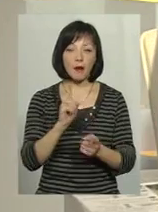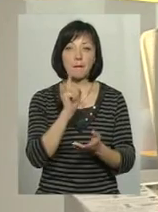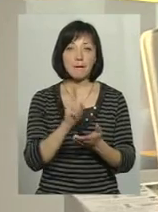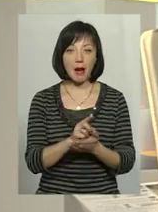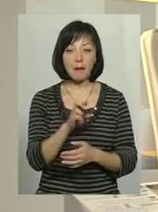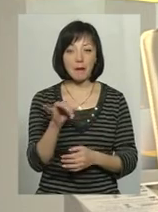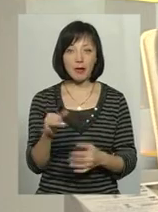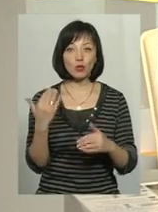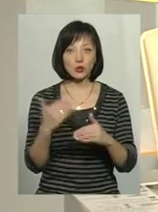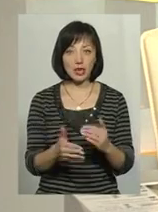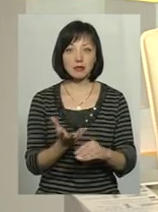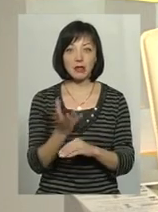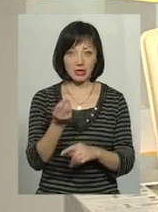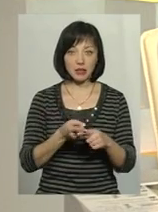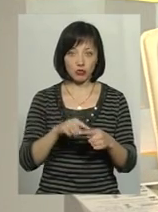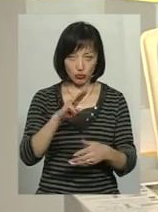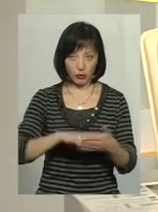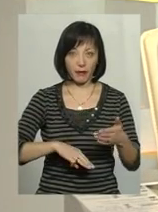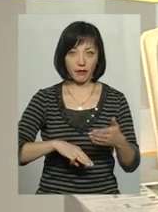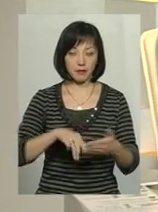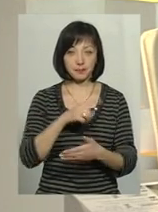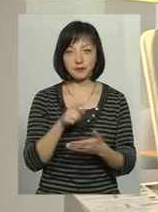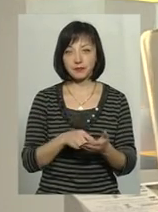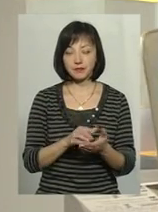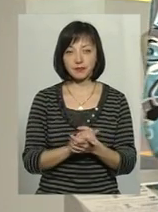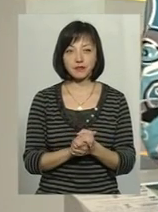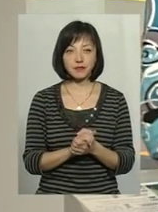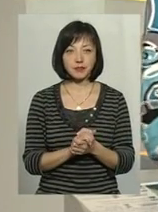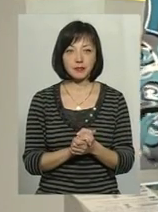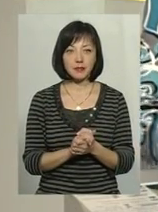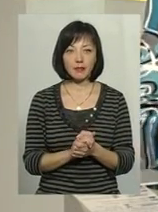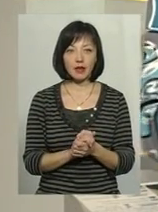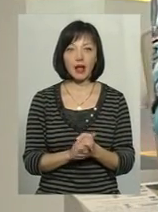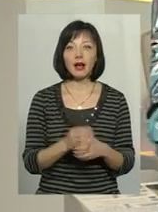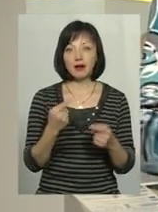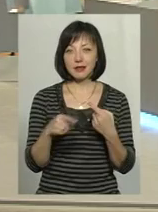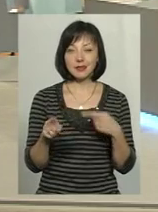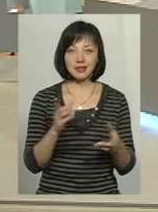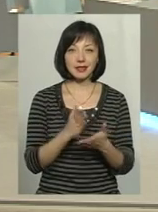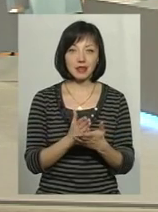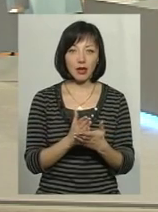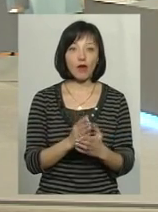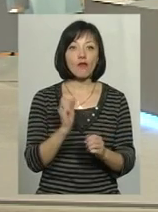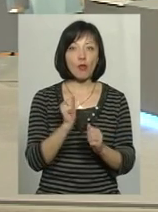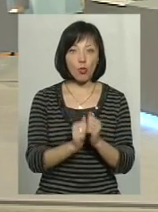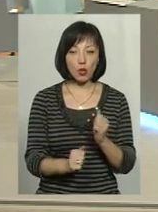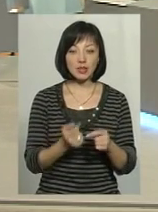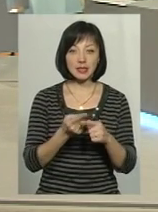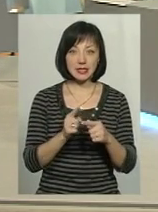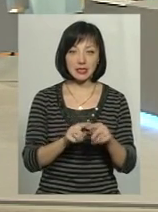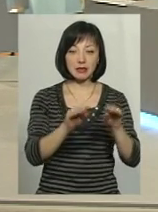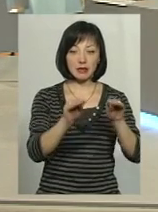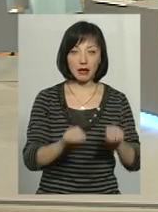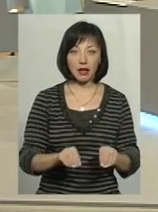би вже сплатити ці штрафи? Ну, як мінімум, Тому що, я так розумію, в кожній з цих декларацій